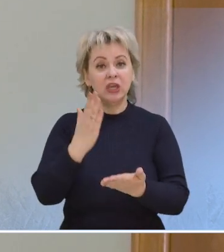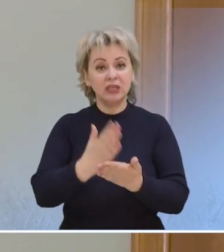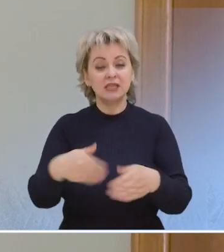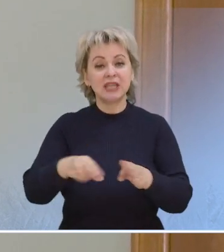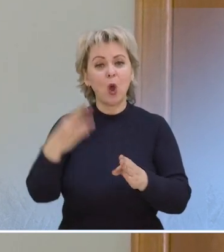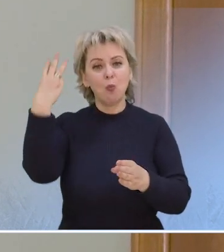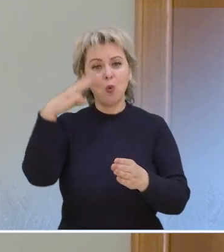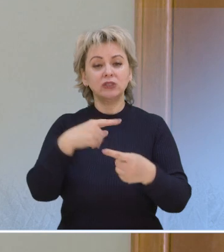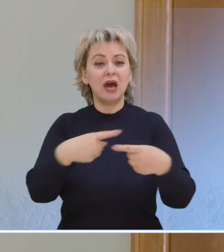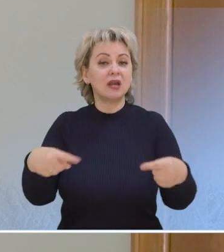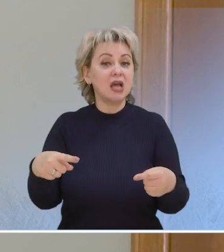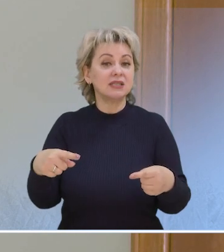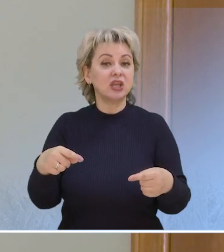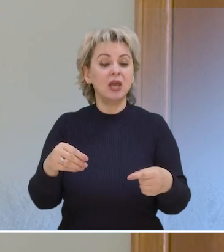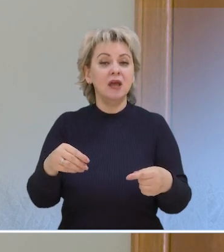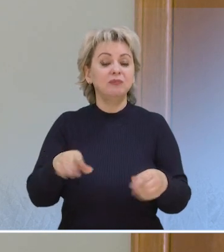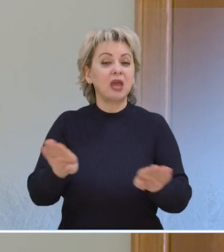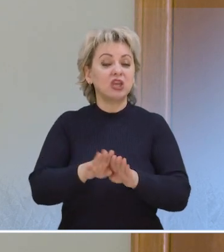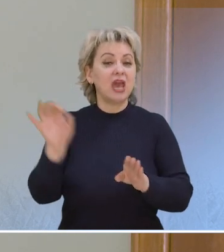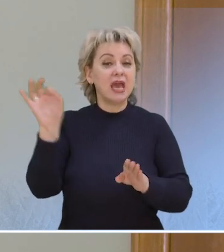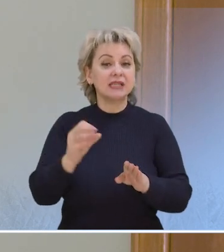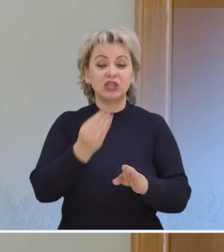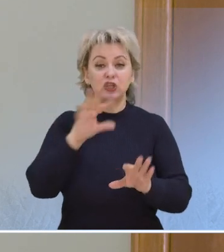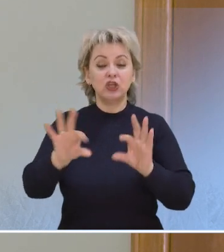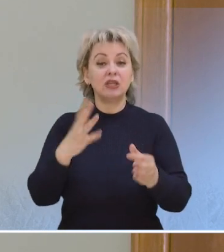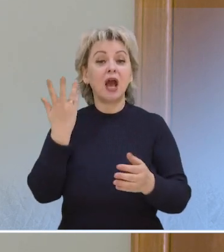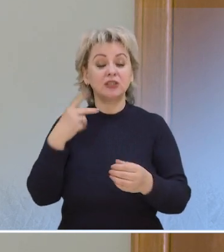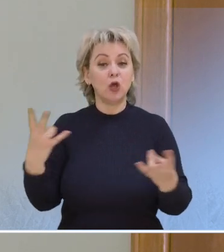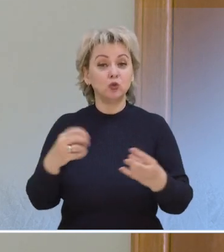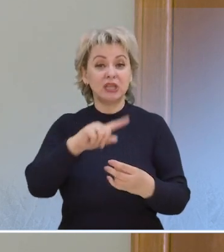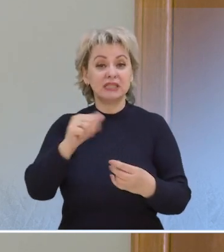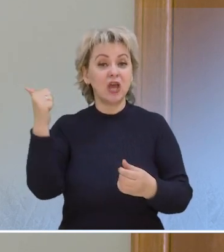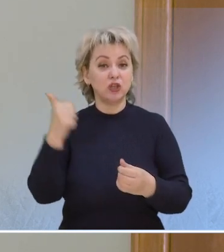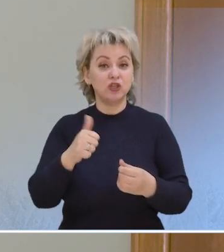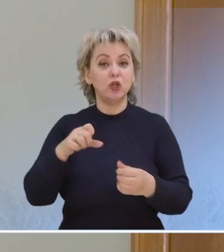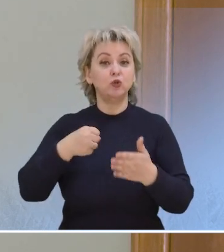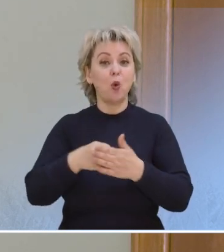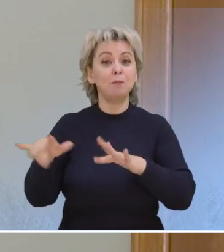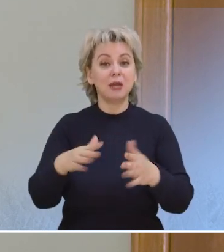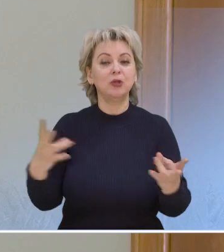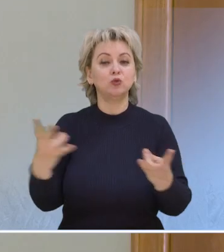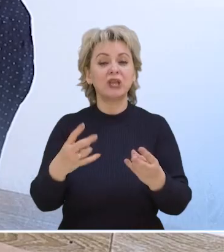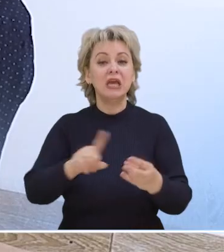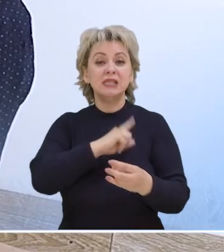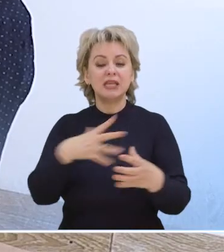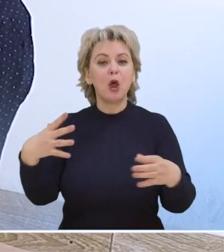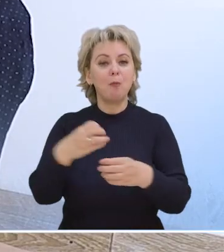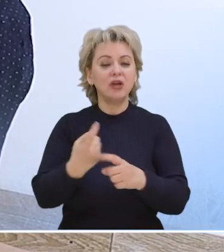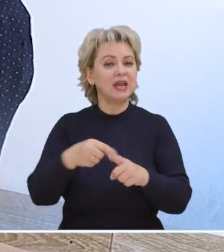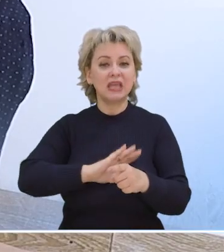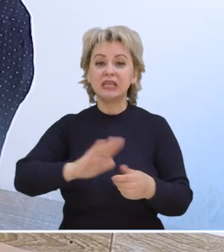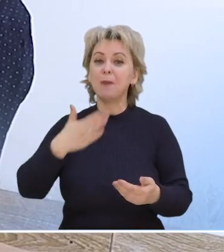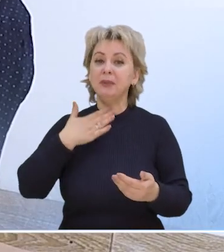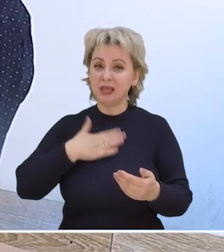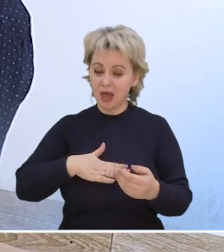сейчас есть, опять же, мода на всевозможные экстренные диеты, когда надо за неделю до какого-то мероприятия похудеть очень сильно. Вот это самая